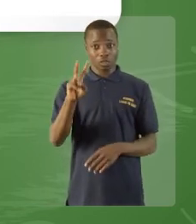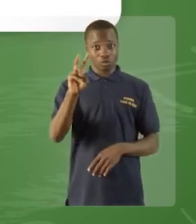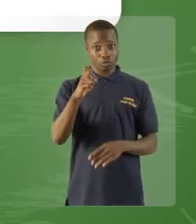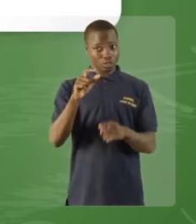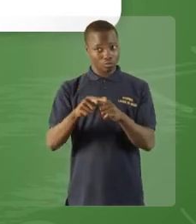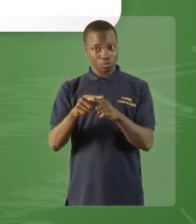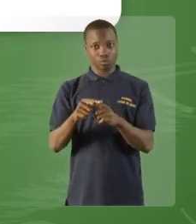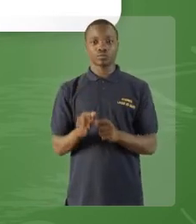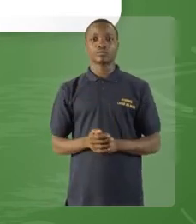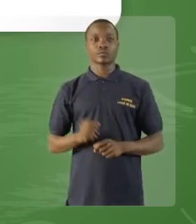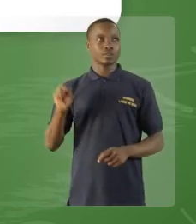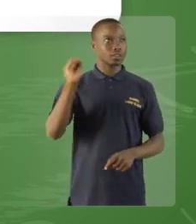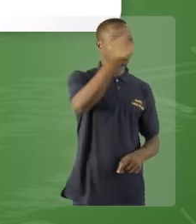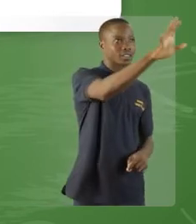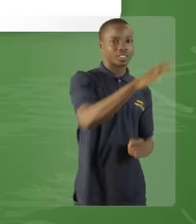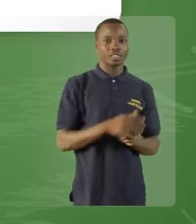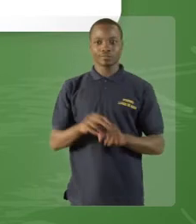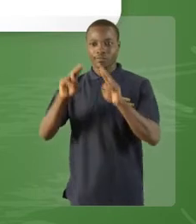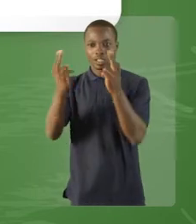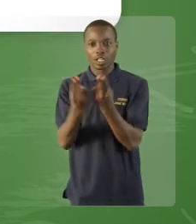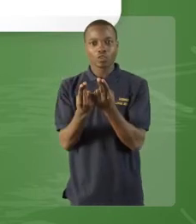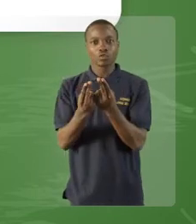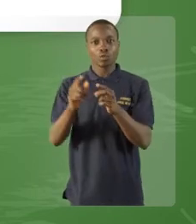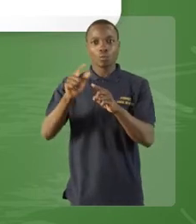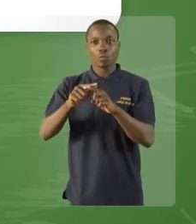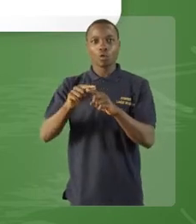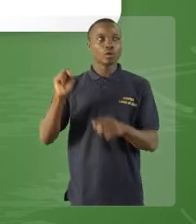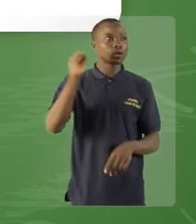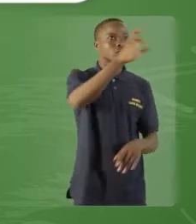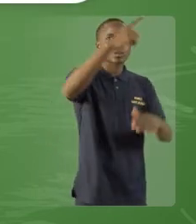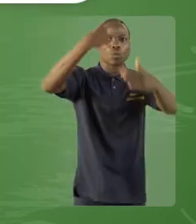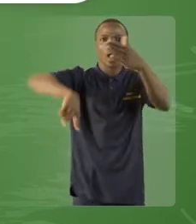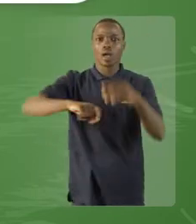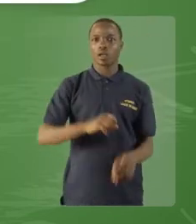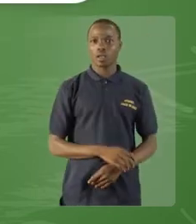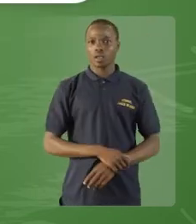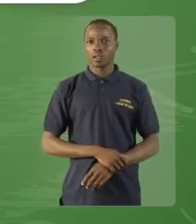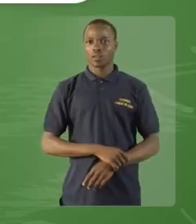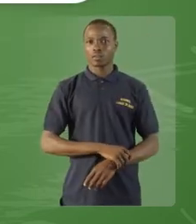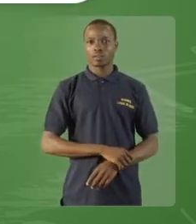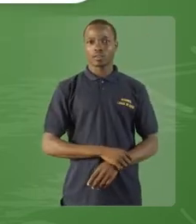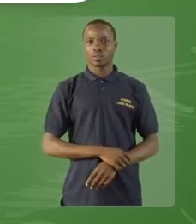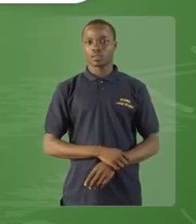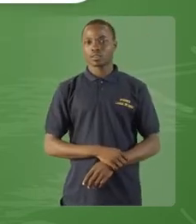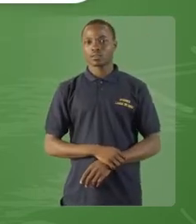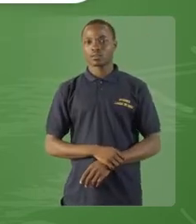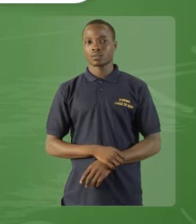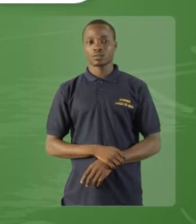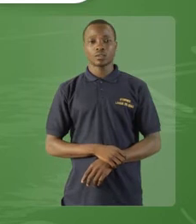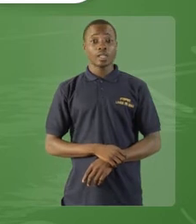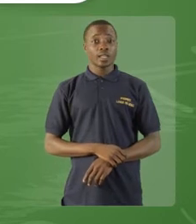de l'indicatif à la troisième personne du singulier. Prenons le deuxième mot, lancer.